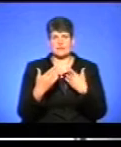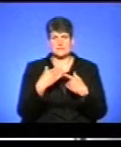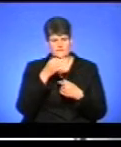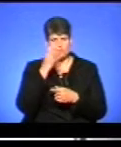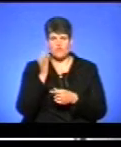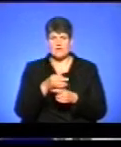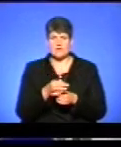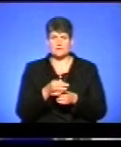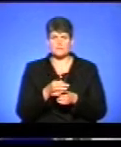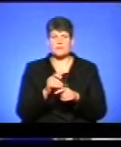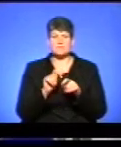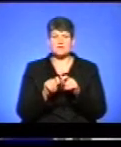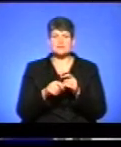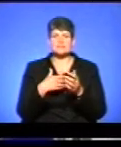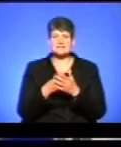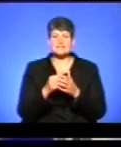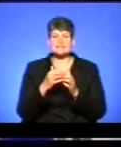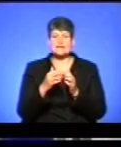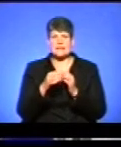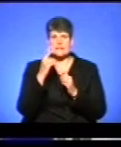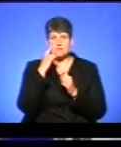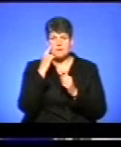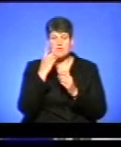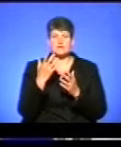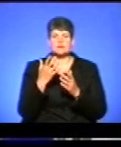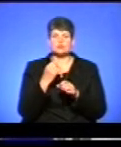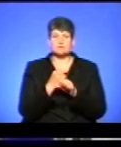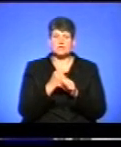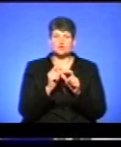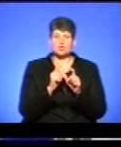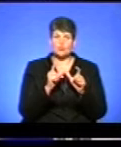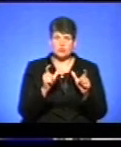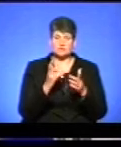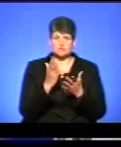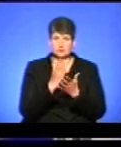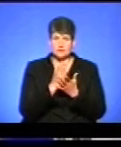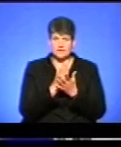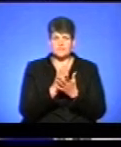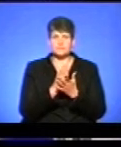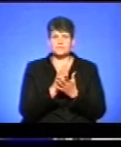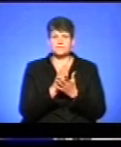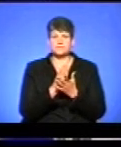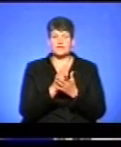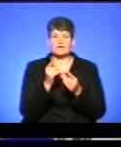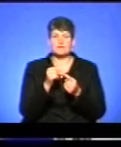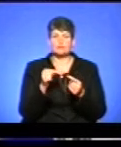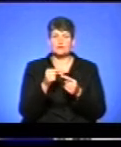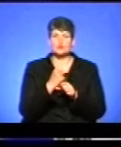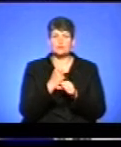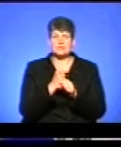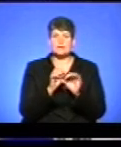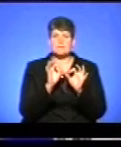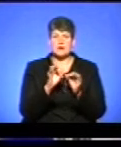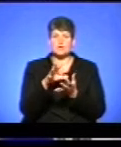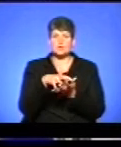насправді. Перевірити свій середній бал, який вивела школа, якщо він виведений в додатку до атестата. Відповідно, зробити правильно